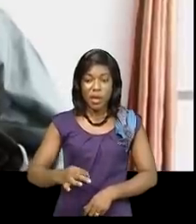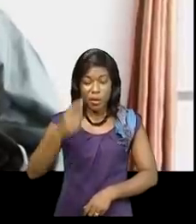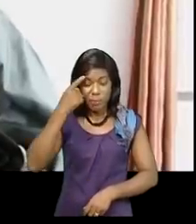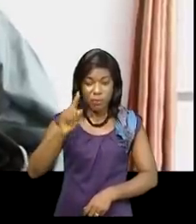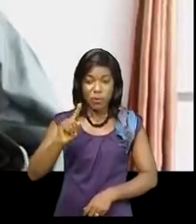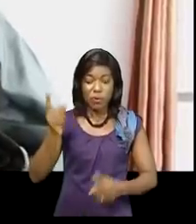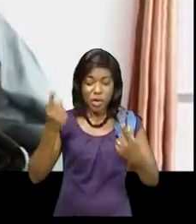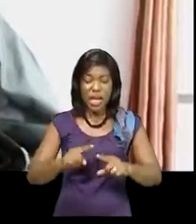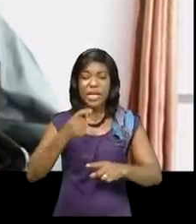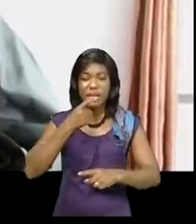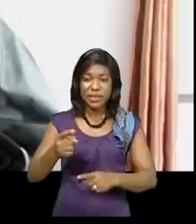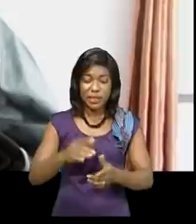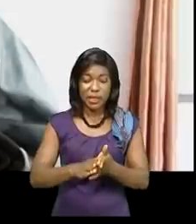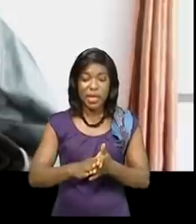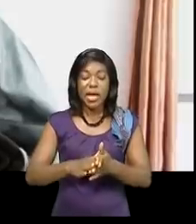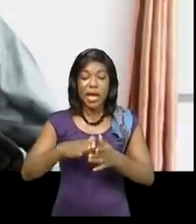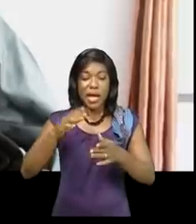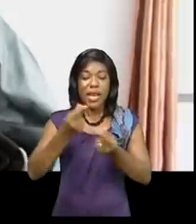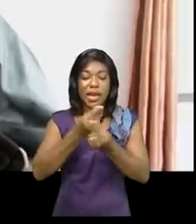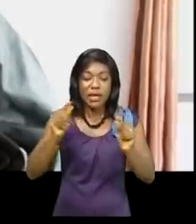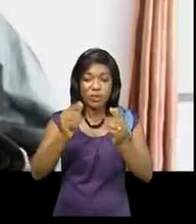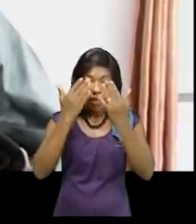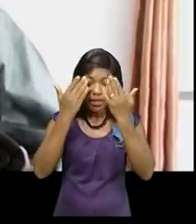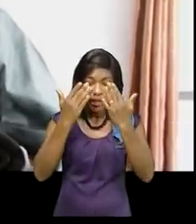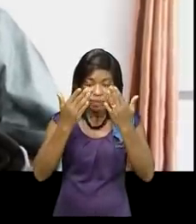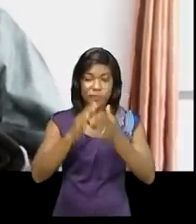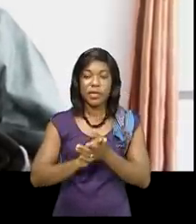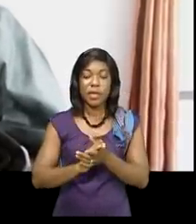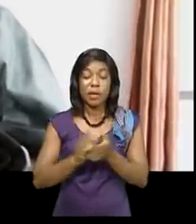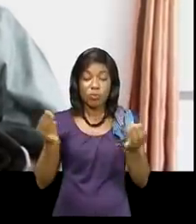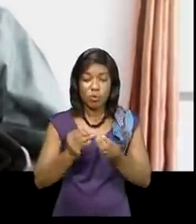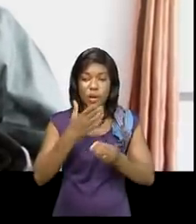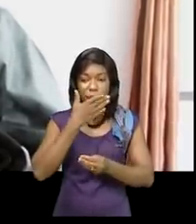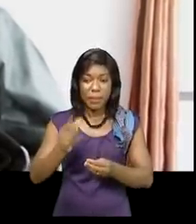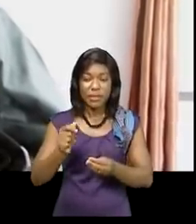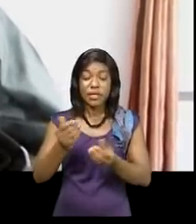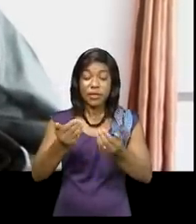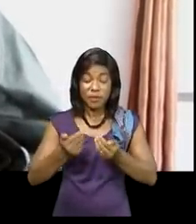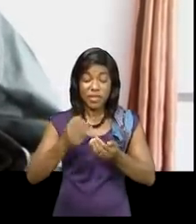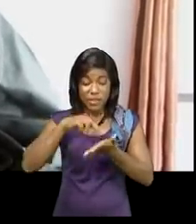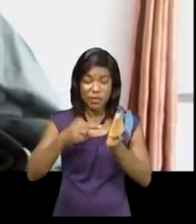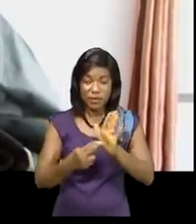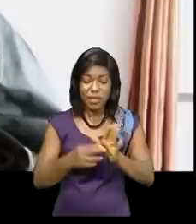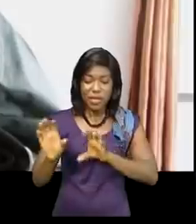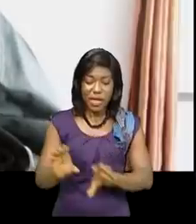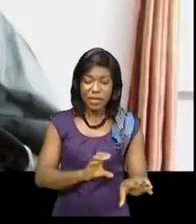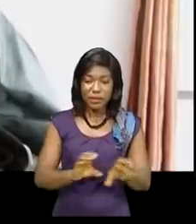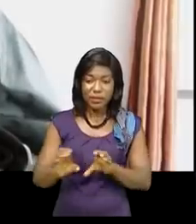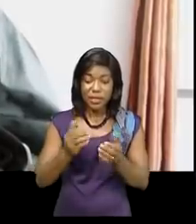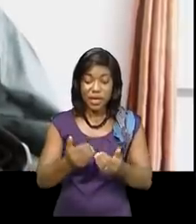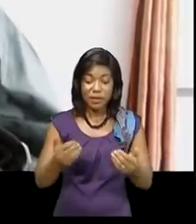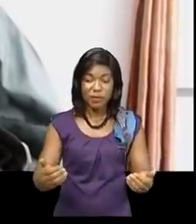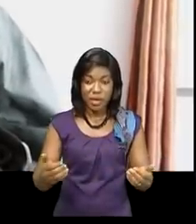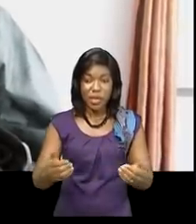lorsqu'il a lancé la pratique de la gratuité de l'enseignement car ce qu'il veut dire c'est l'activité de l'enfant